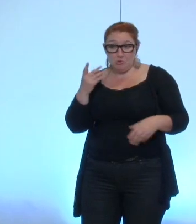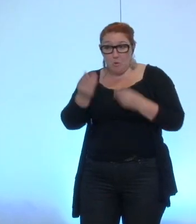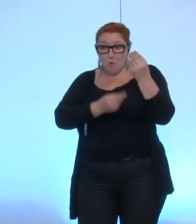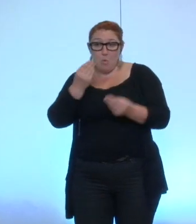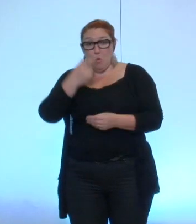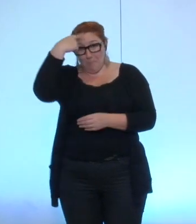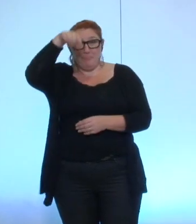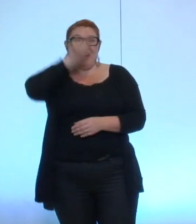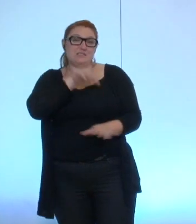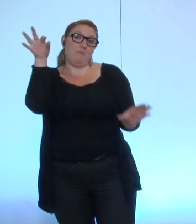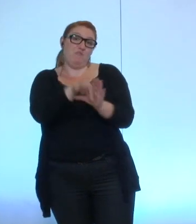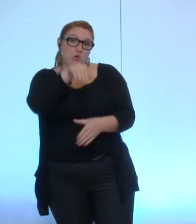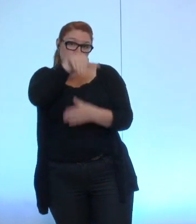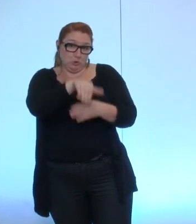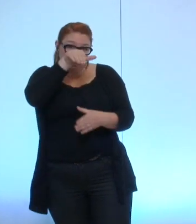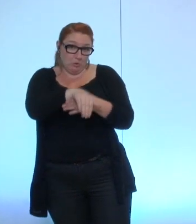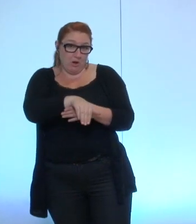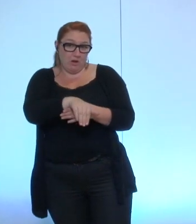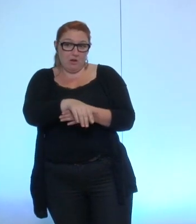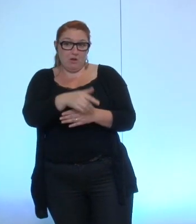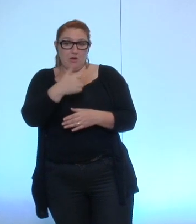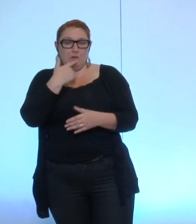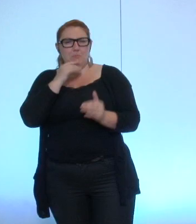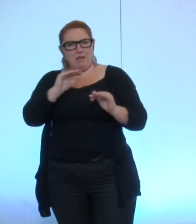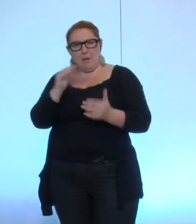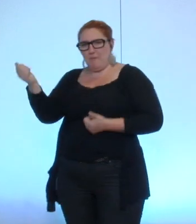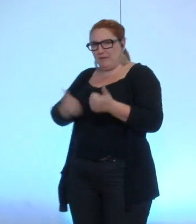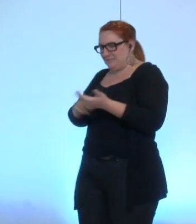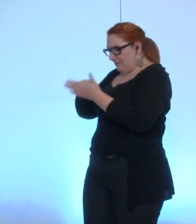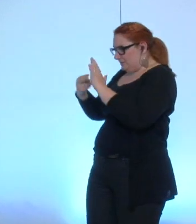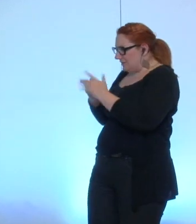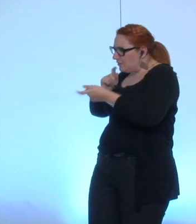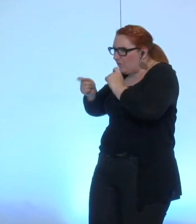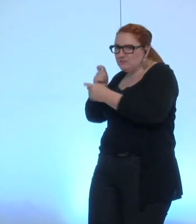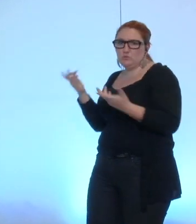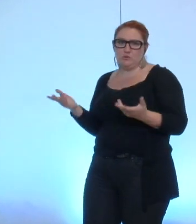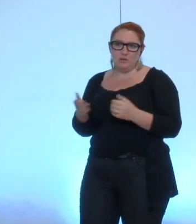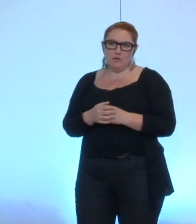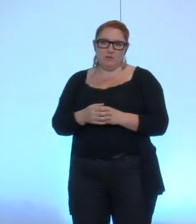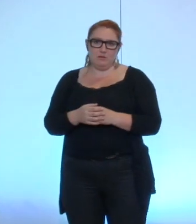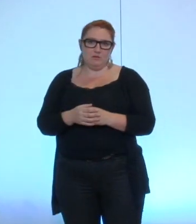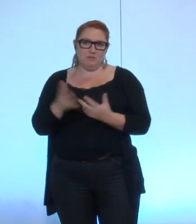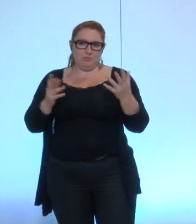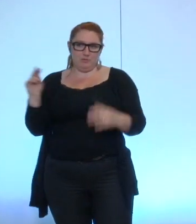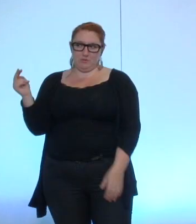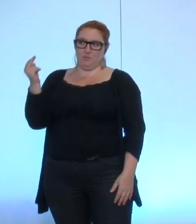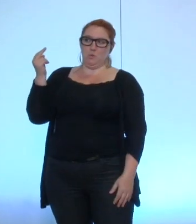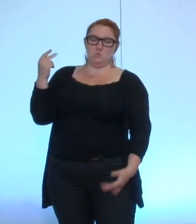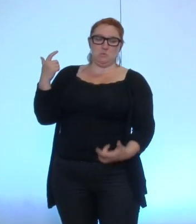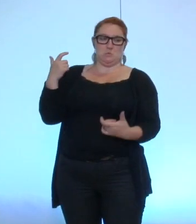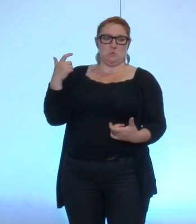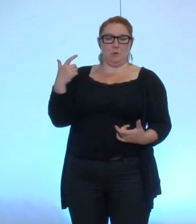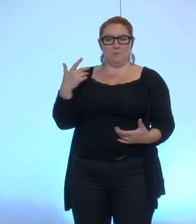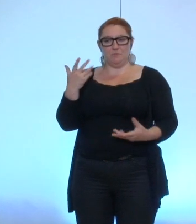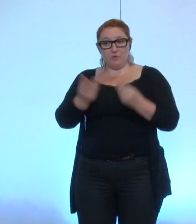nous en votons le principe ce soir et nous regardons qu'avec les services qui vont faire les gros yeux sur la mise en